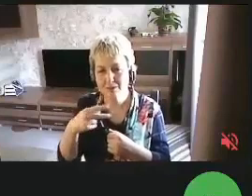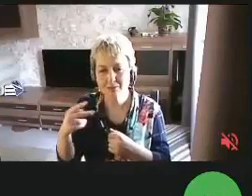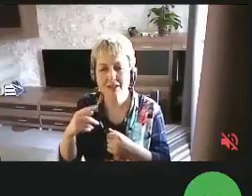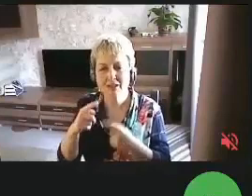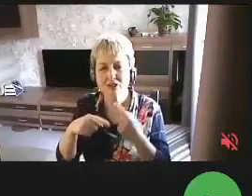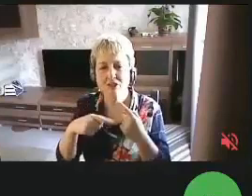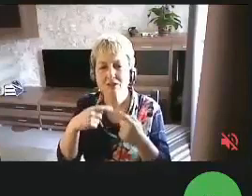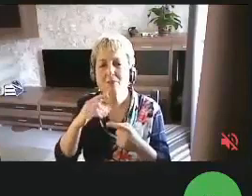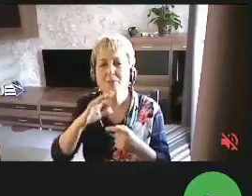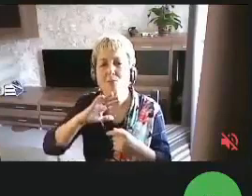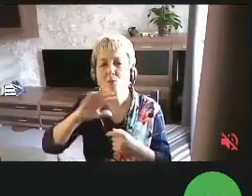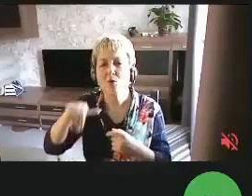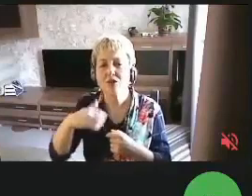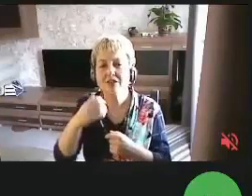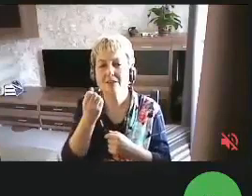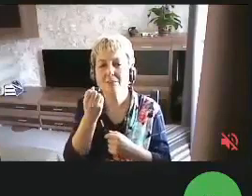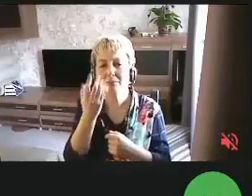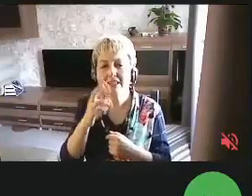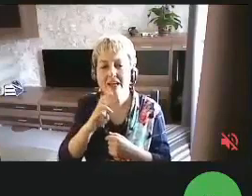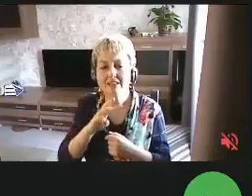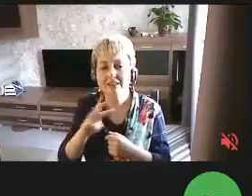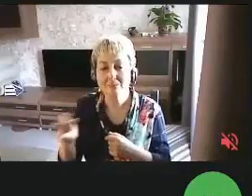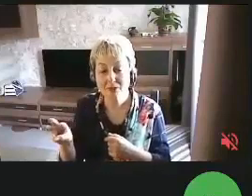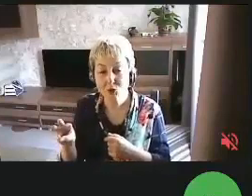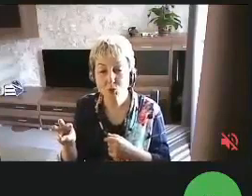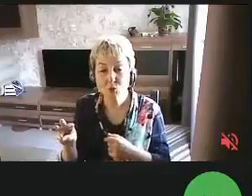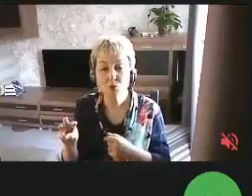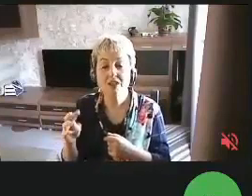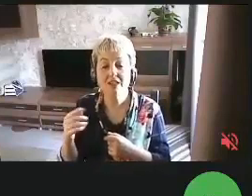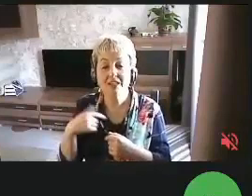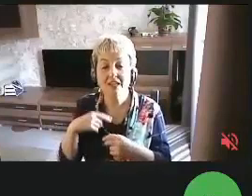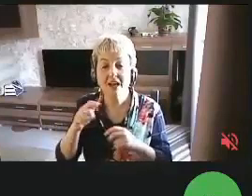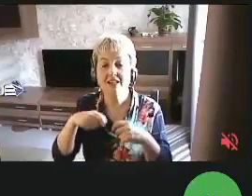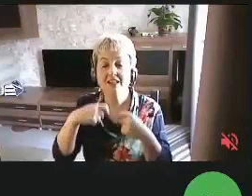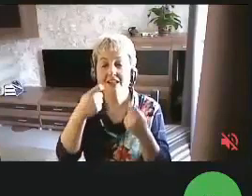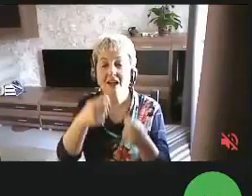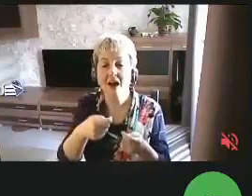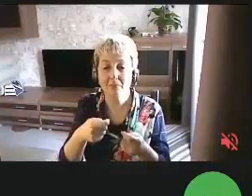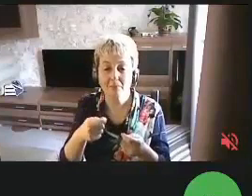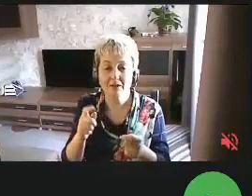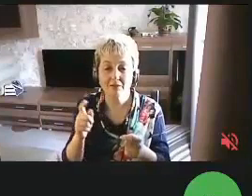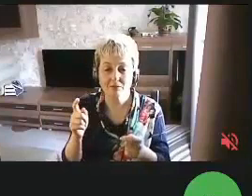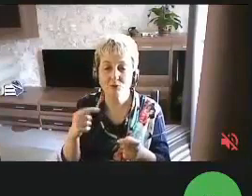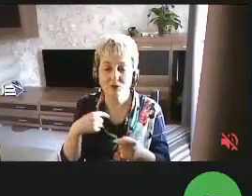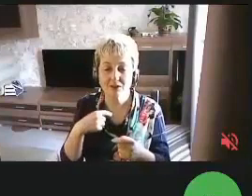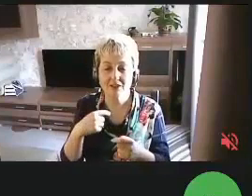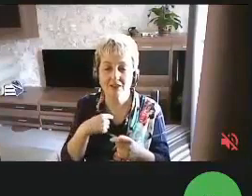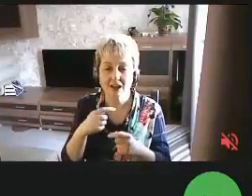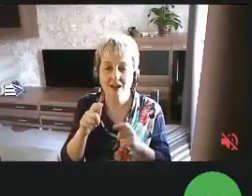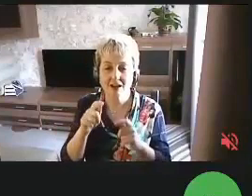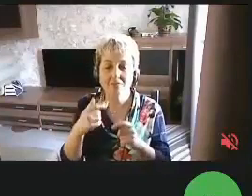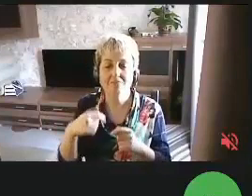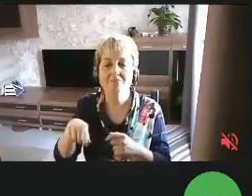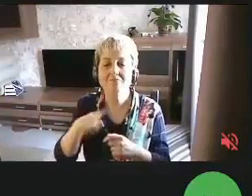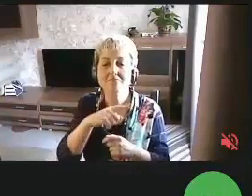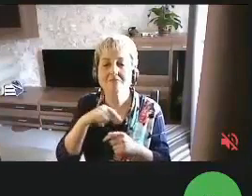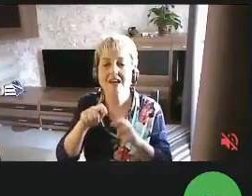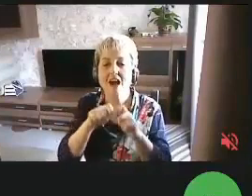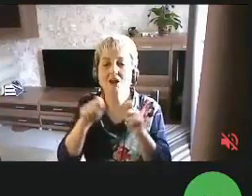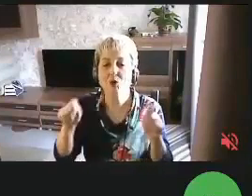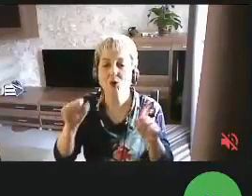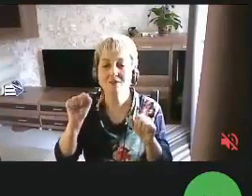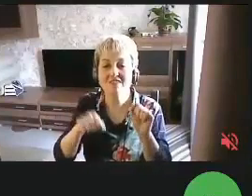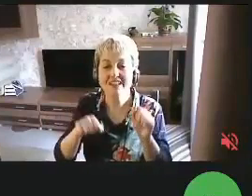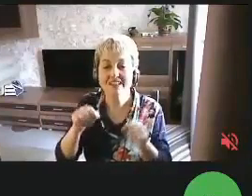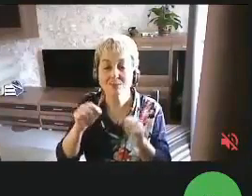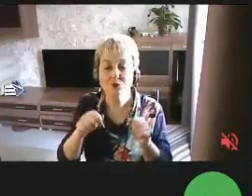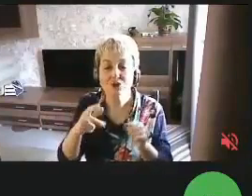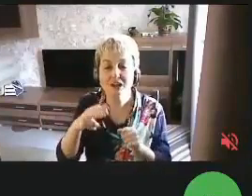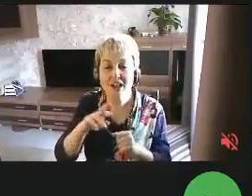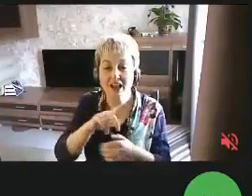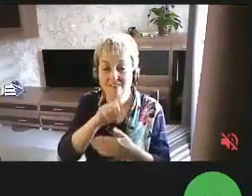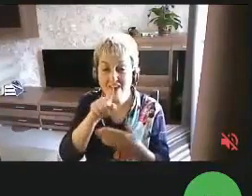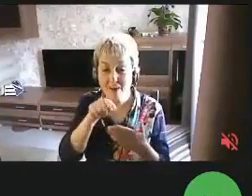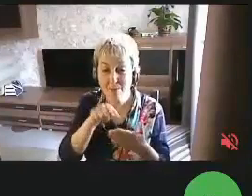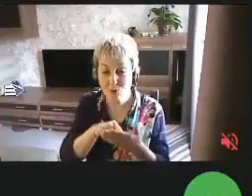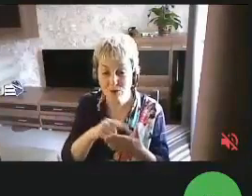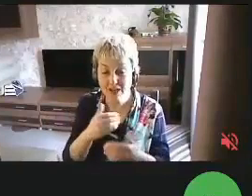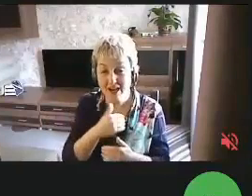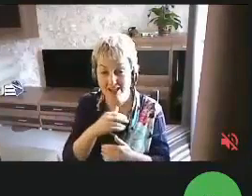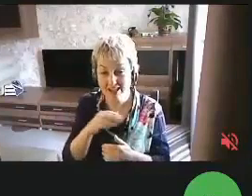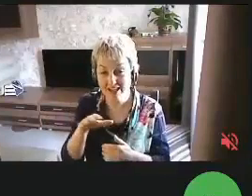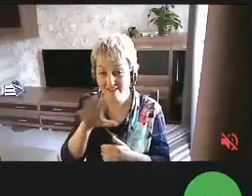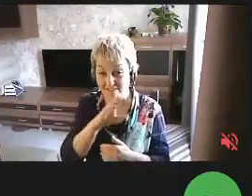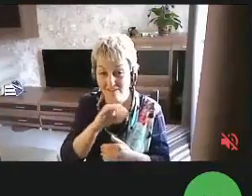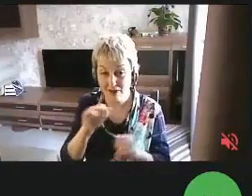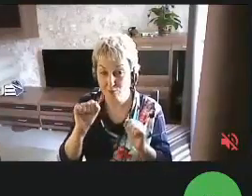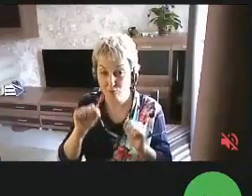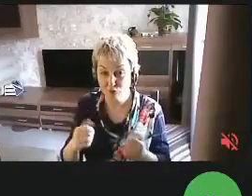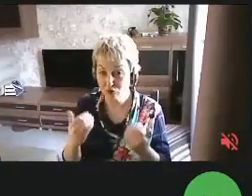После 15 минут я дам слово, ну, короче, мы откроем возможности для вопросов, хотя